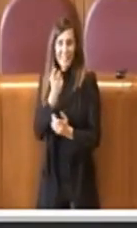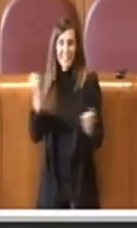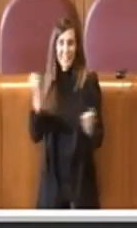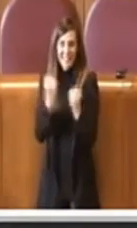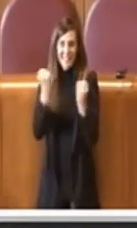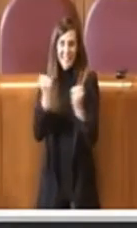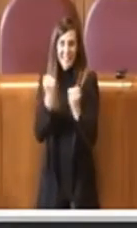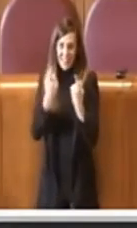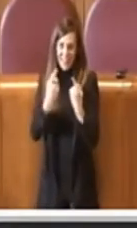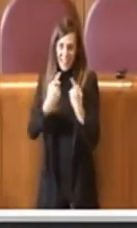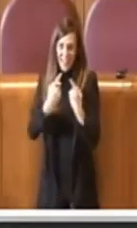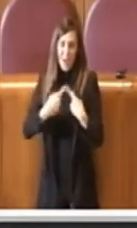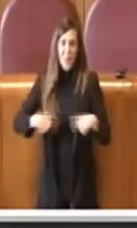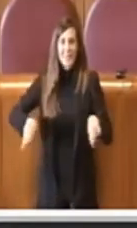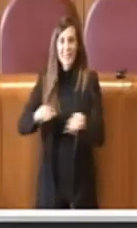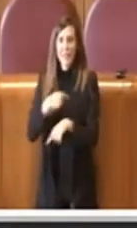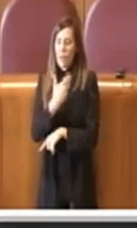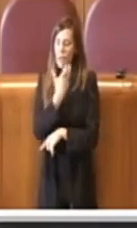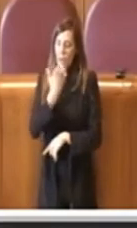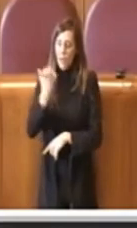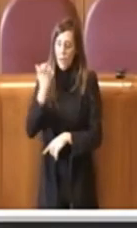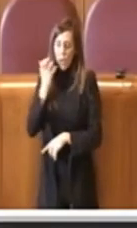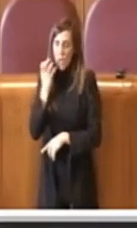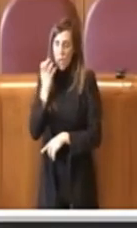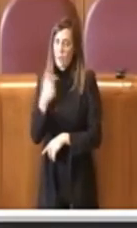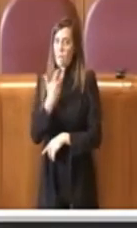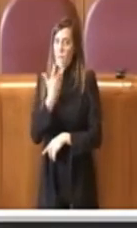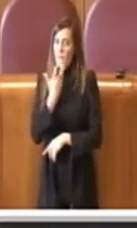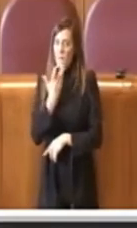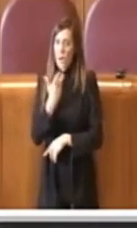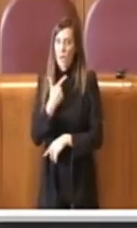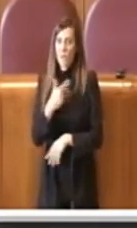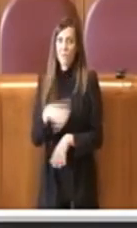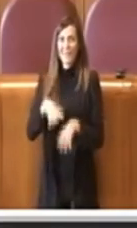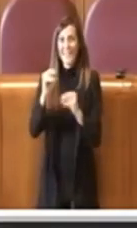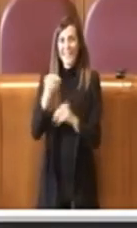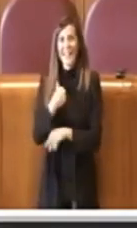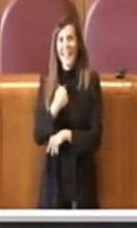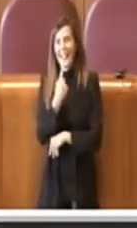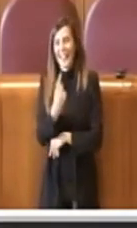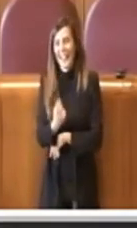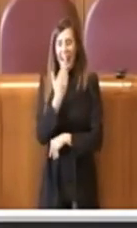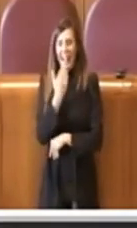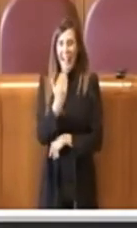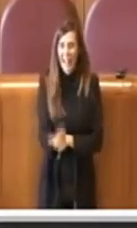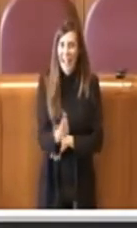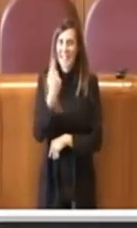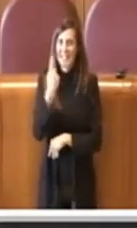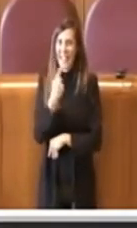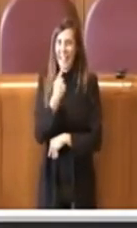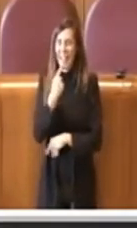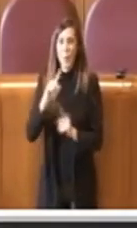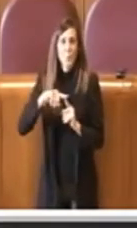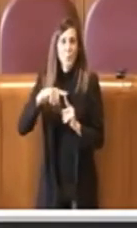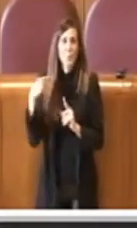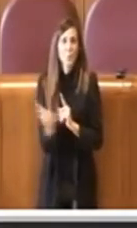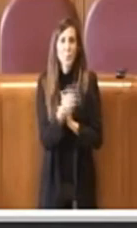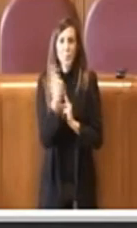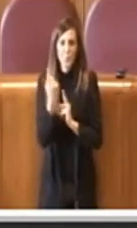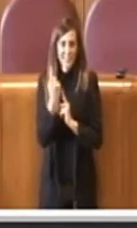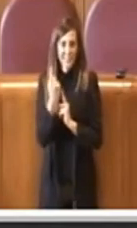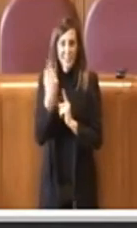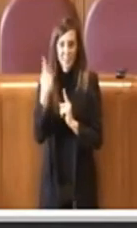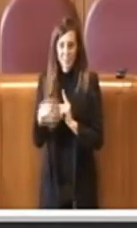ricordato anche lei, ci tengo sicuramente a iniziare con dei ringraziamenti a tutti coloro che in questo